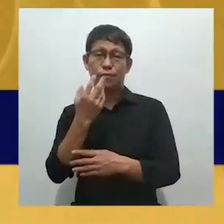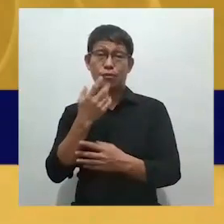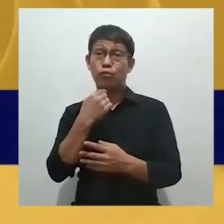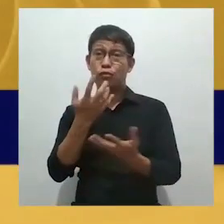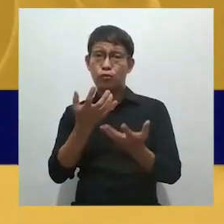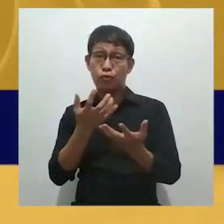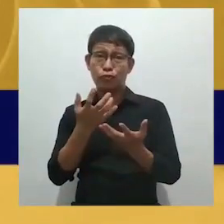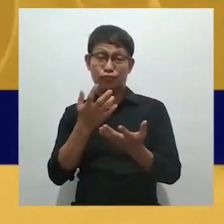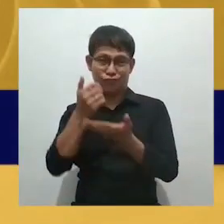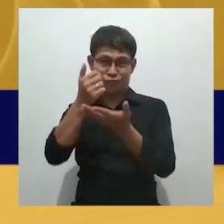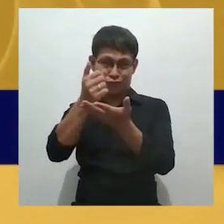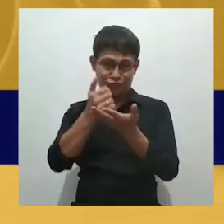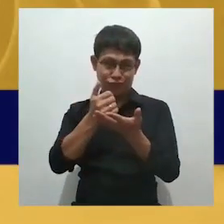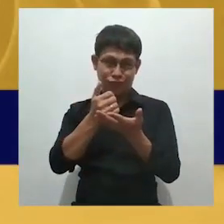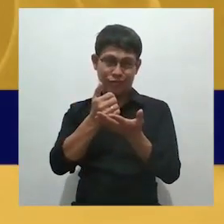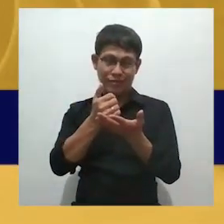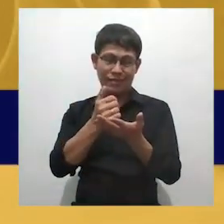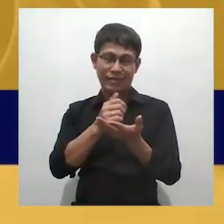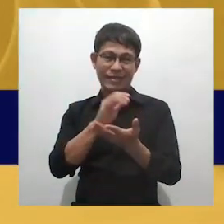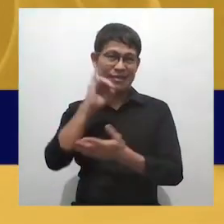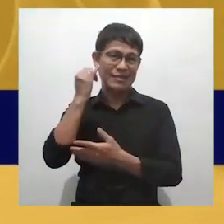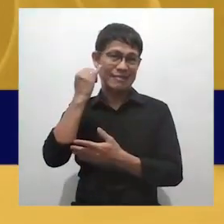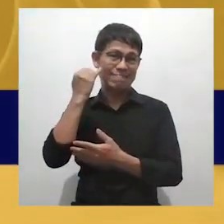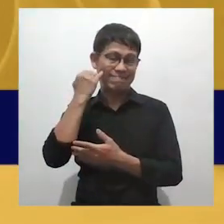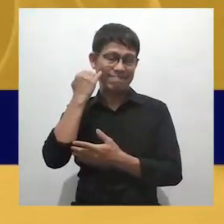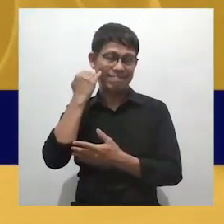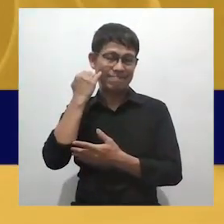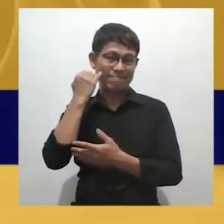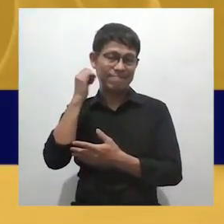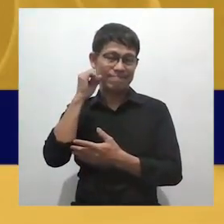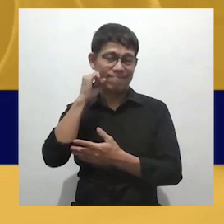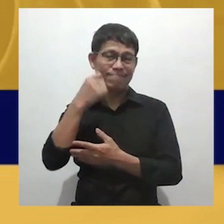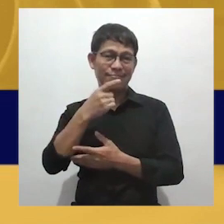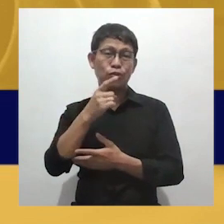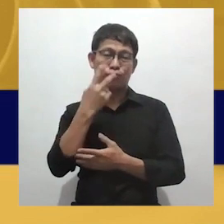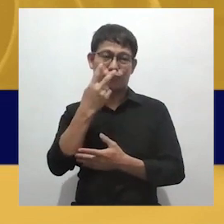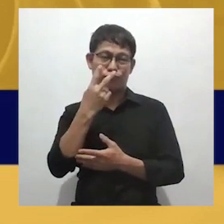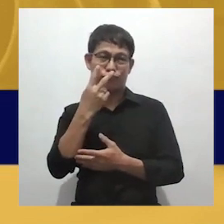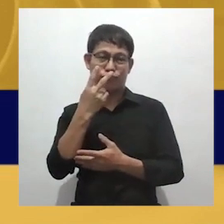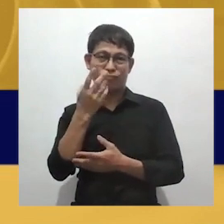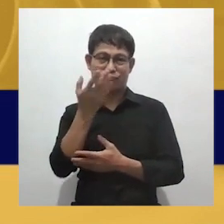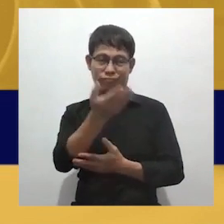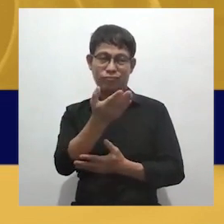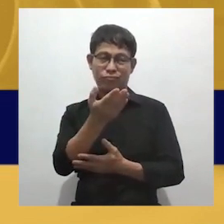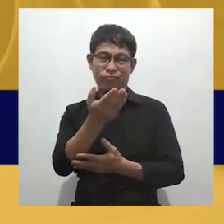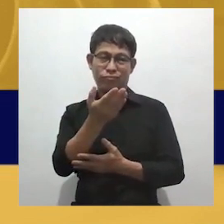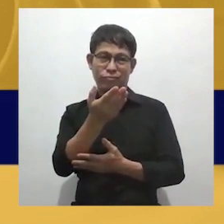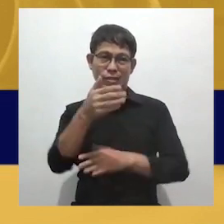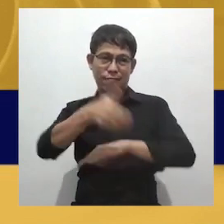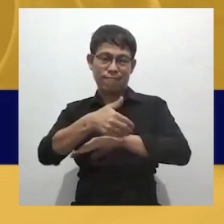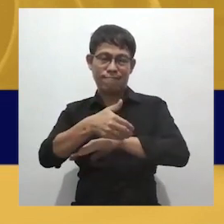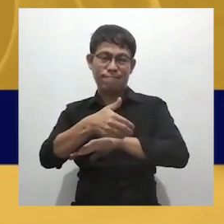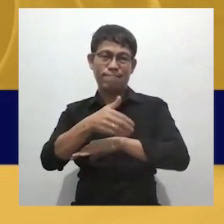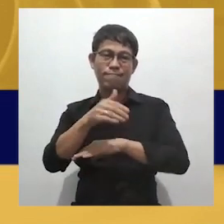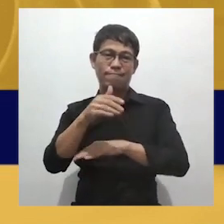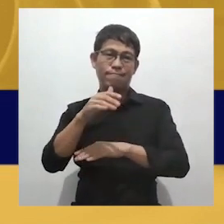Para sa mga nais nabulong dawalong taong gulang na bata na si Jaden James Sebastian nasa screen natin ang ating mga bank